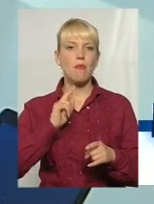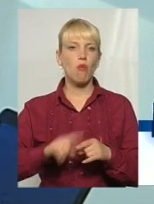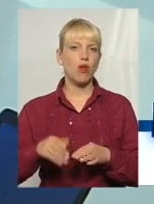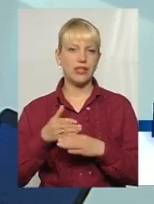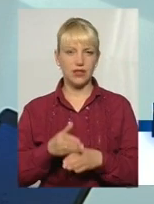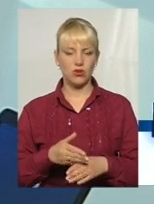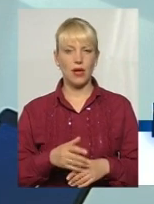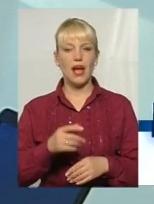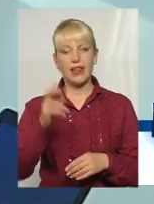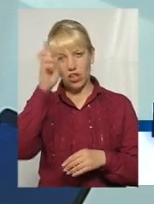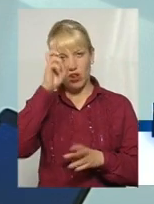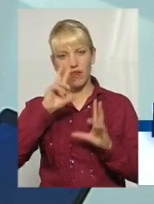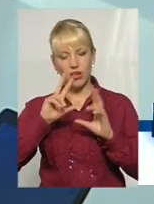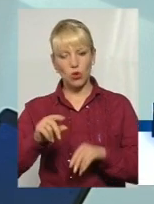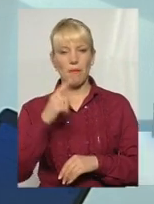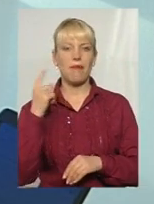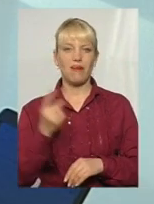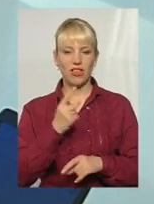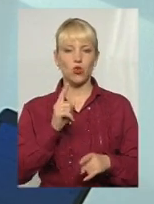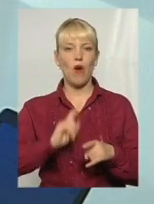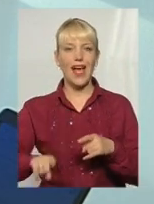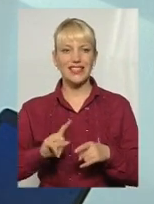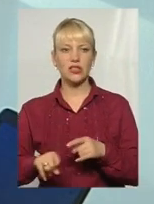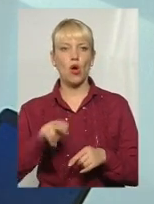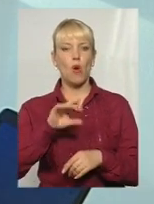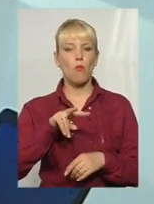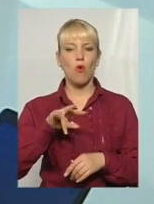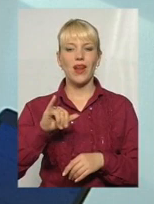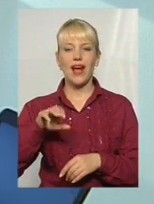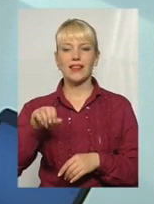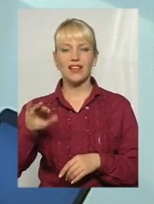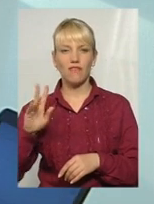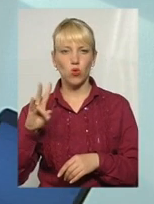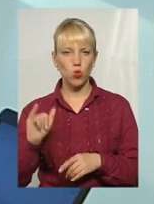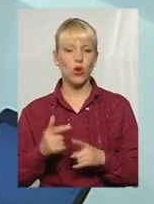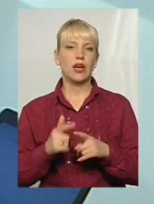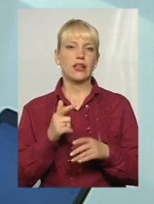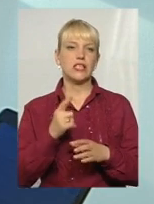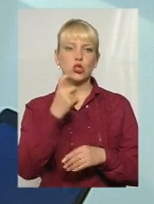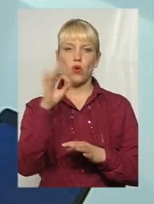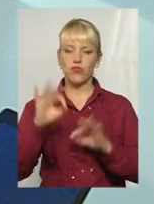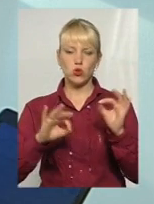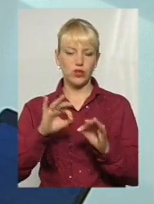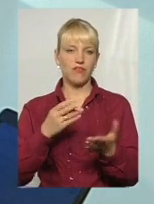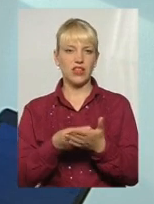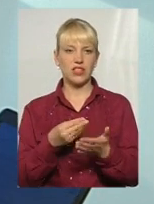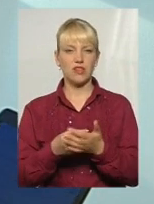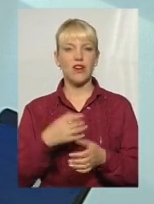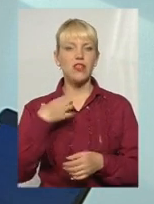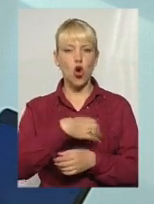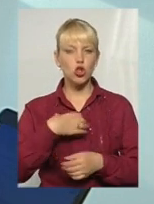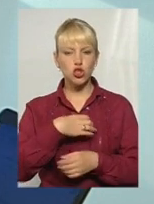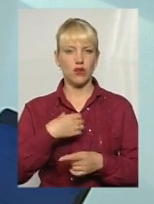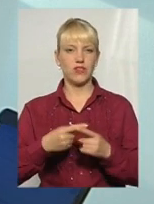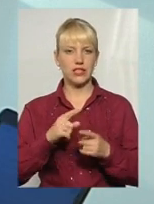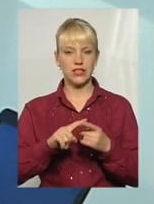первинну, екстрену і паліативну 100% фінансування. Основна філософія цього